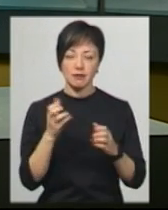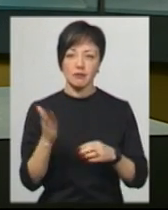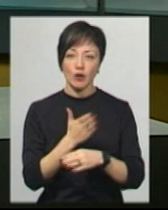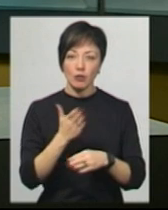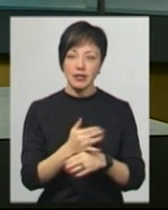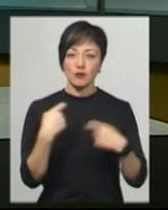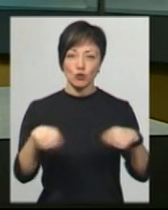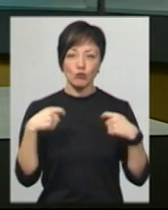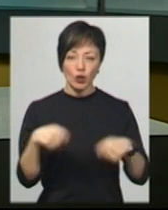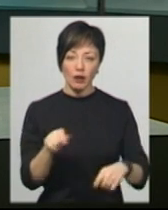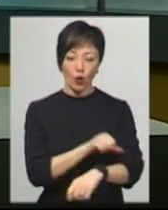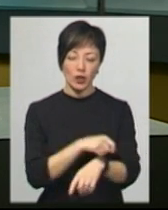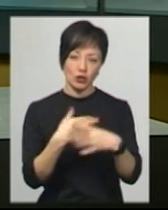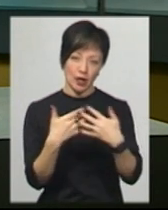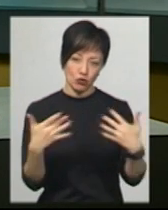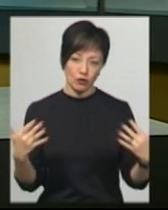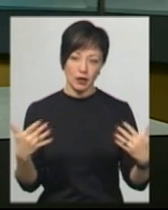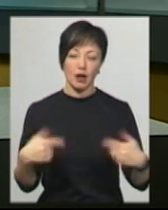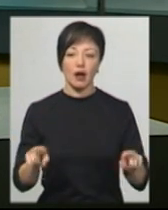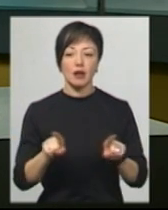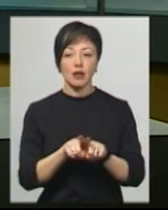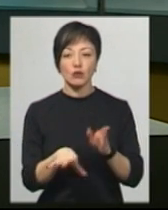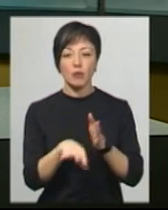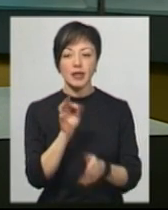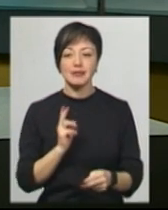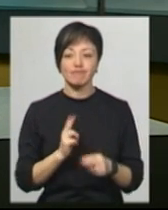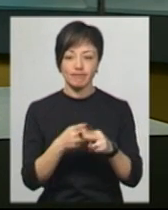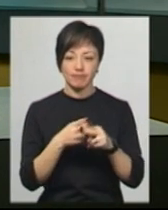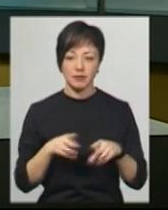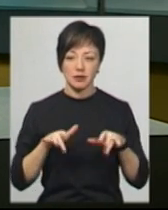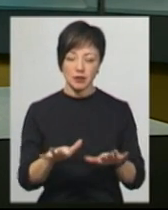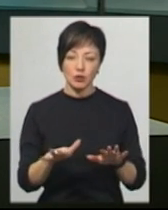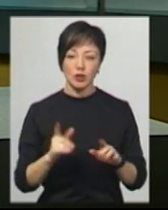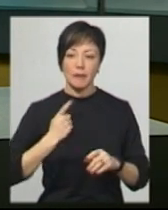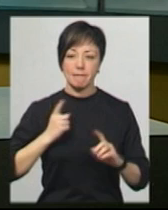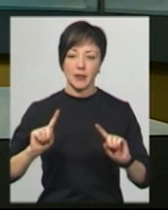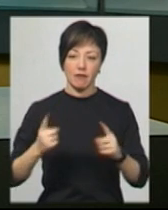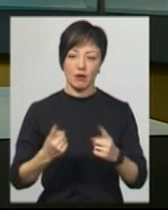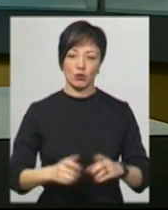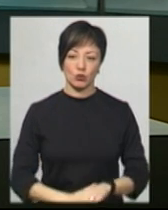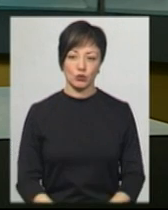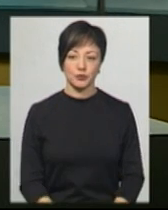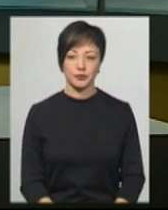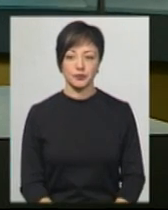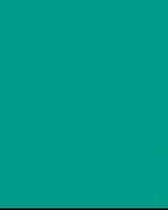виробництво та збут наркотичних речовин, а також обрання запобіжного заходу у вигляді тримання під вартою.